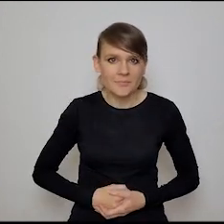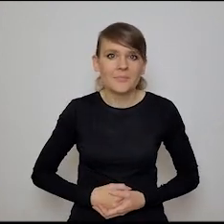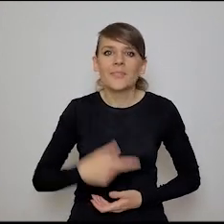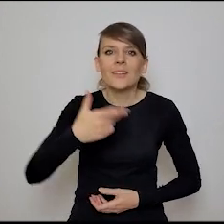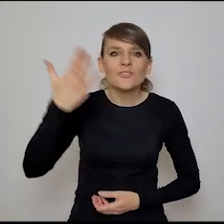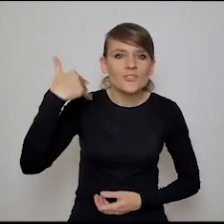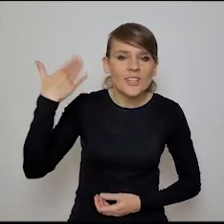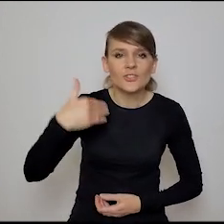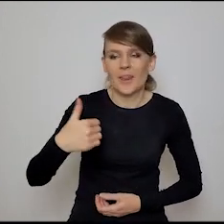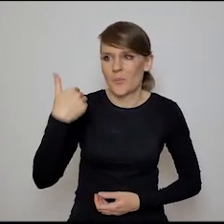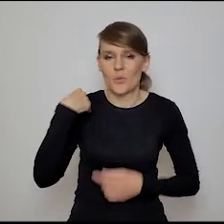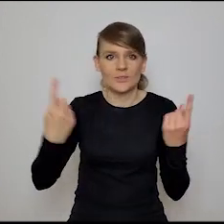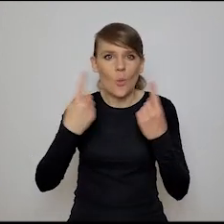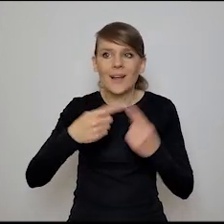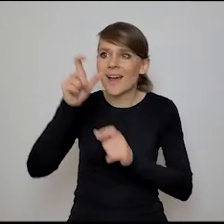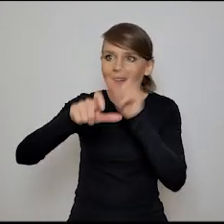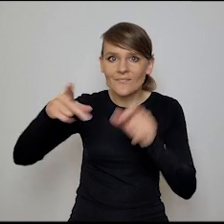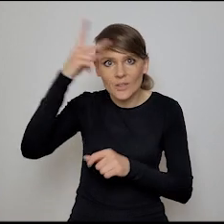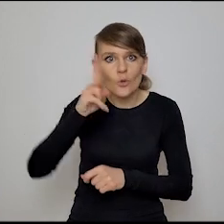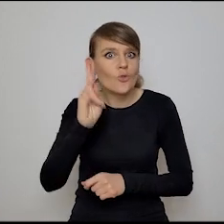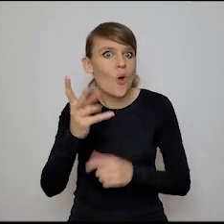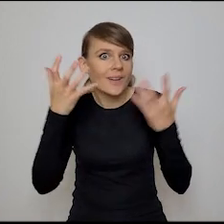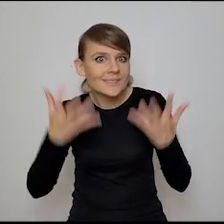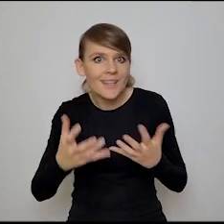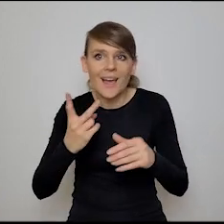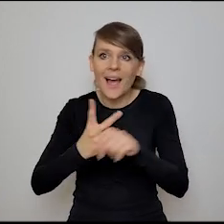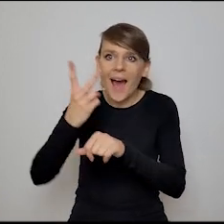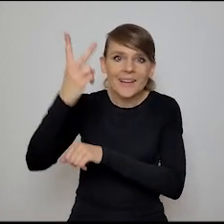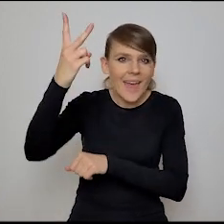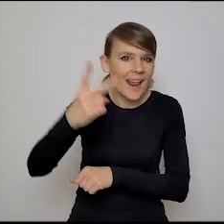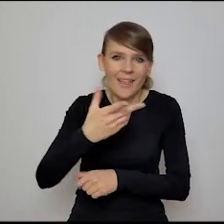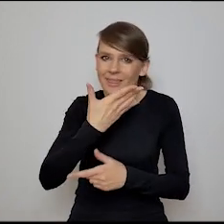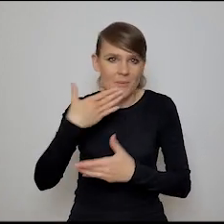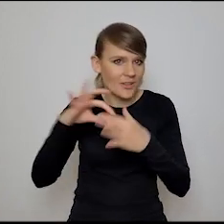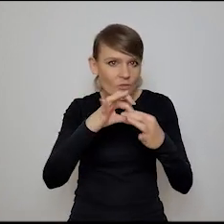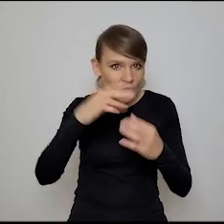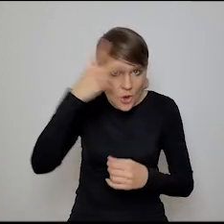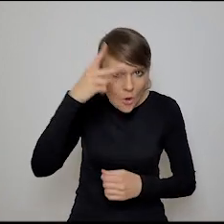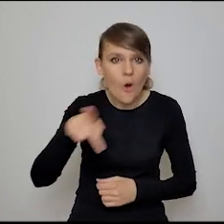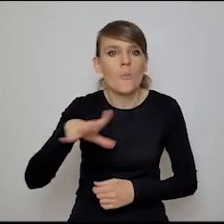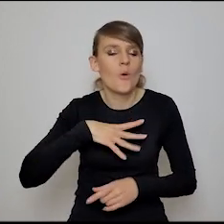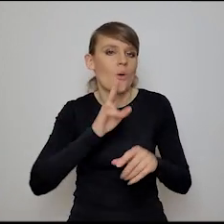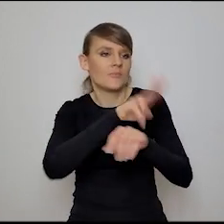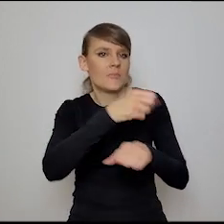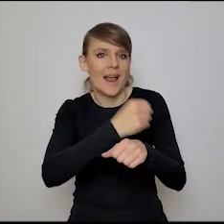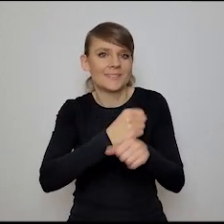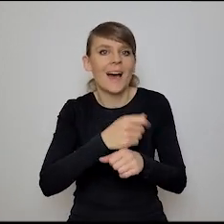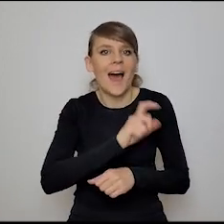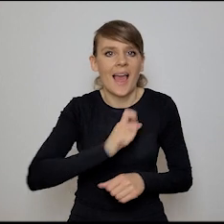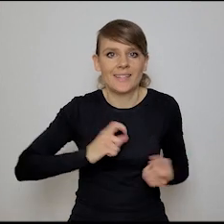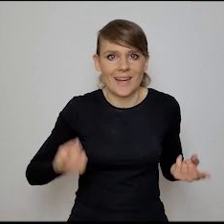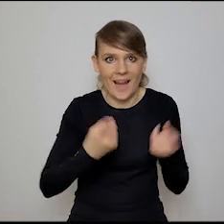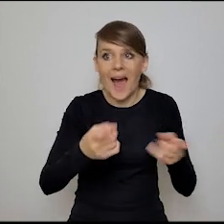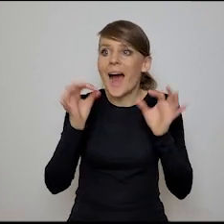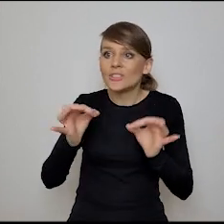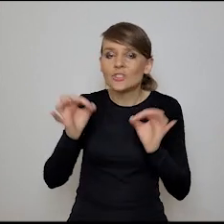jeszcze nie byliśmy wtedy duzi, że filozofowie, jak chcieli robić jakąkolwiek karierę nie filozoficzną, to zaczynali pracować w agencji reklamowej. A dzisiaj jest tak,